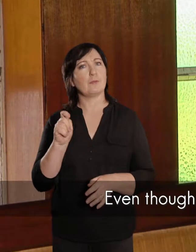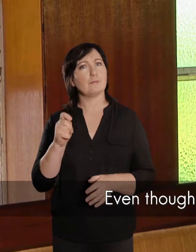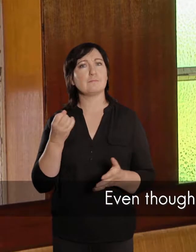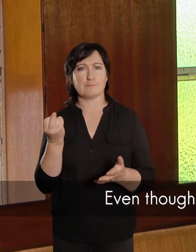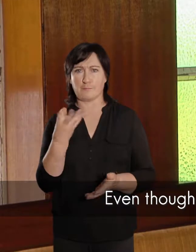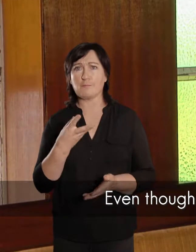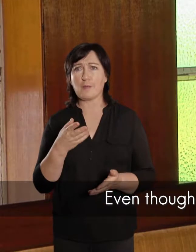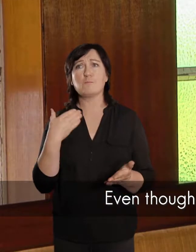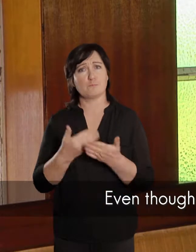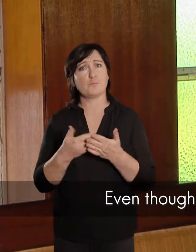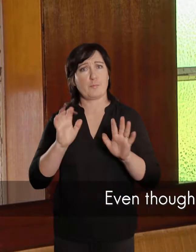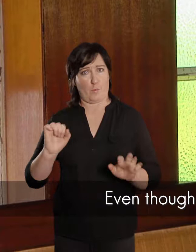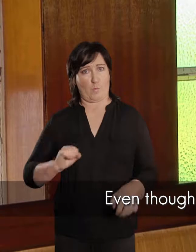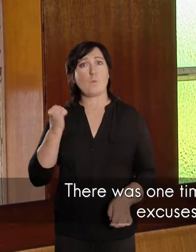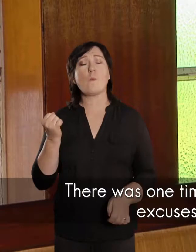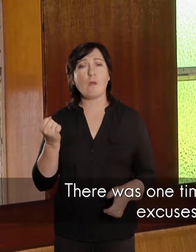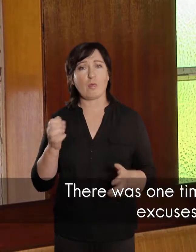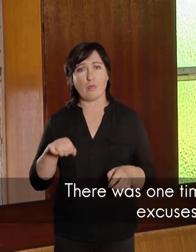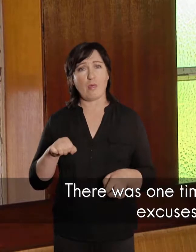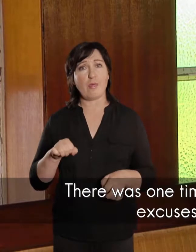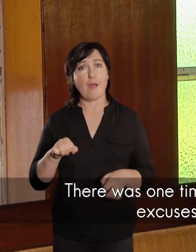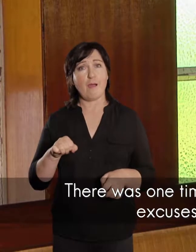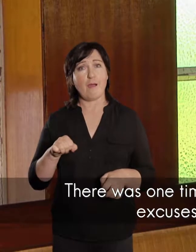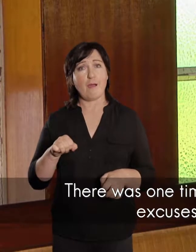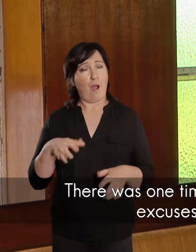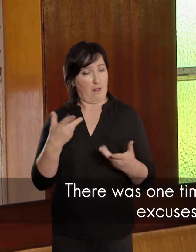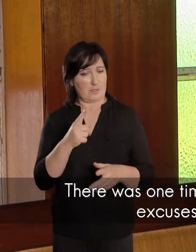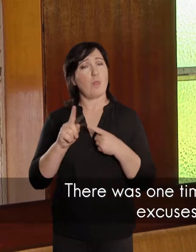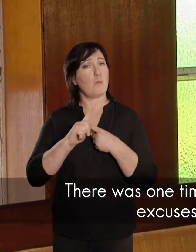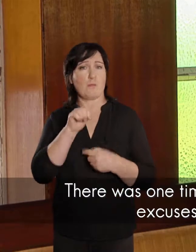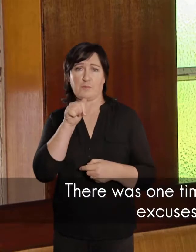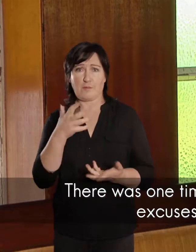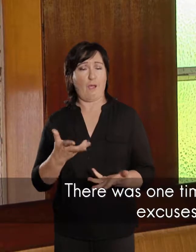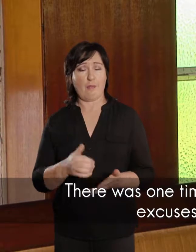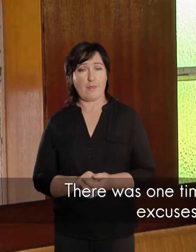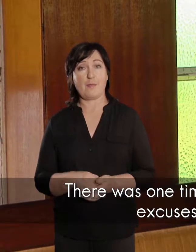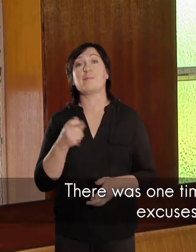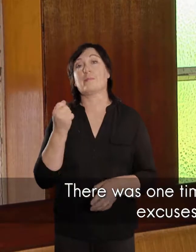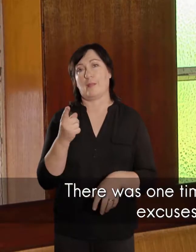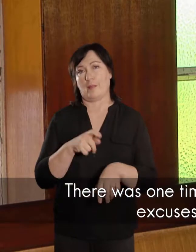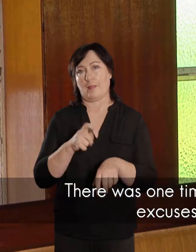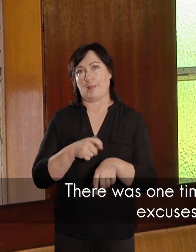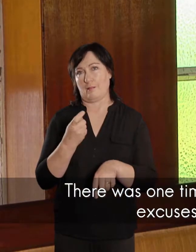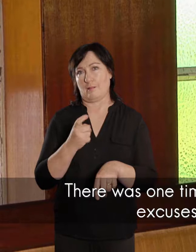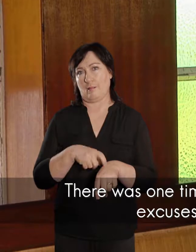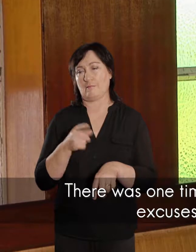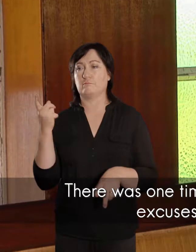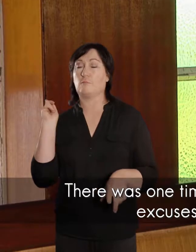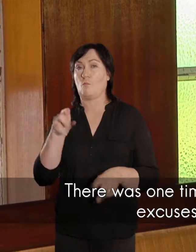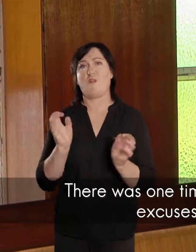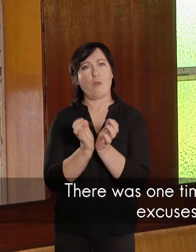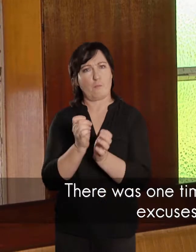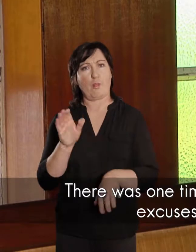wees, alhoewel hy een dominee is, en by een soe geleentheid, kom hy laat, en hy maak die verskoening nie,